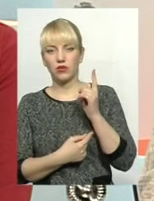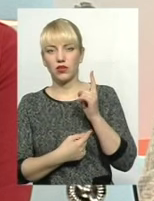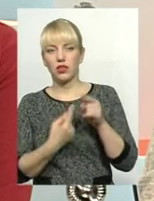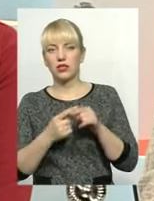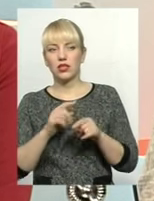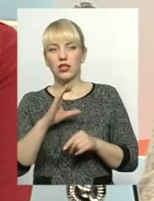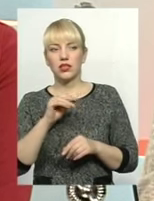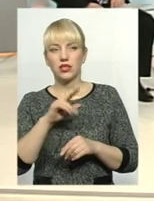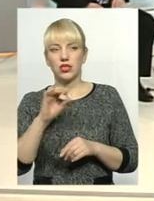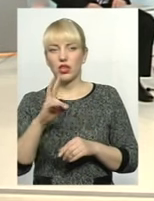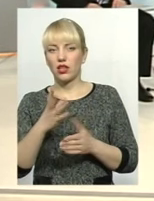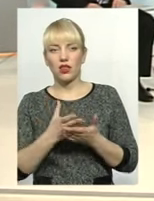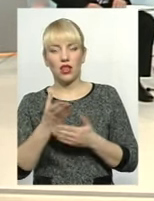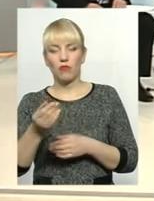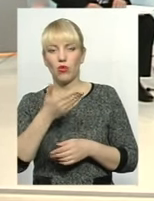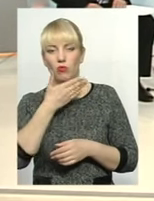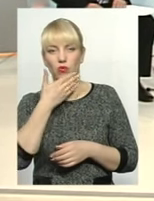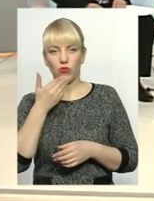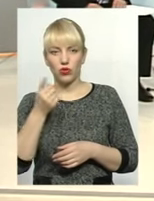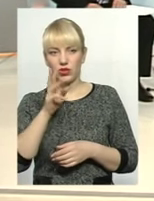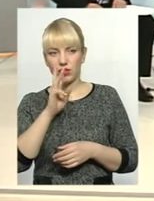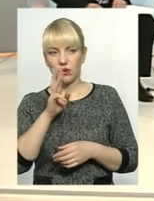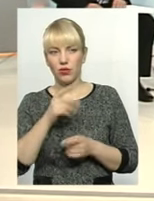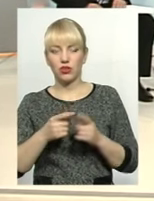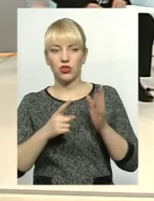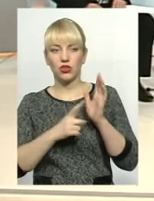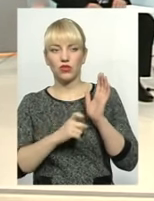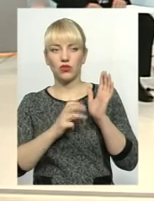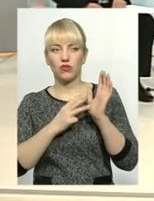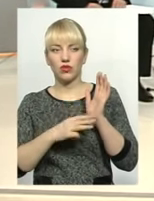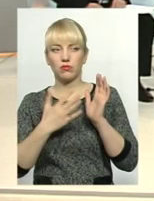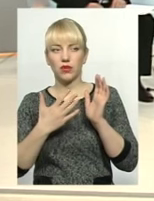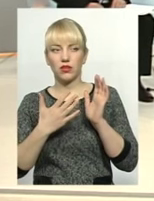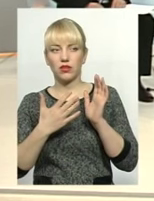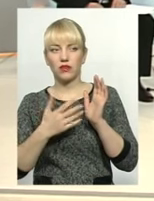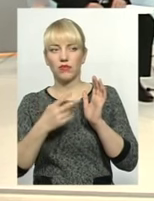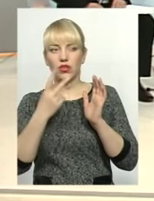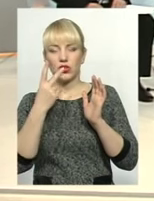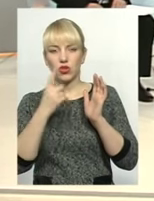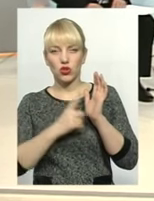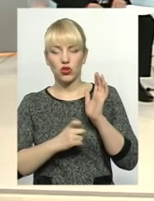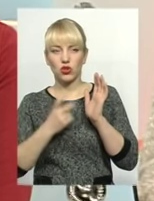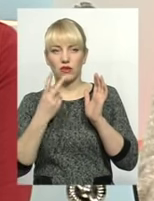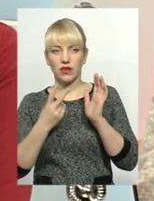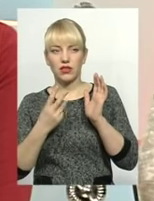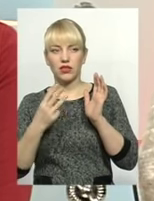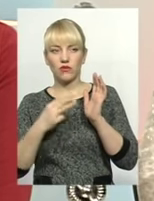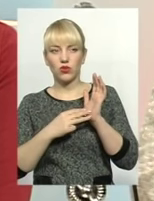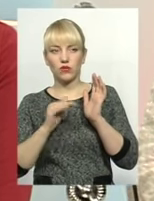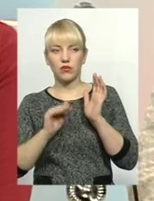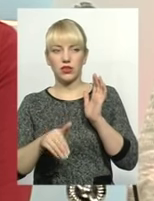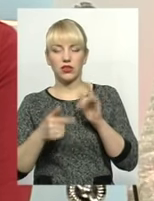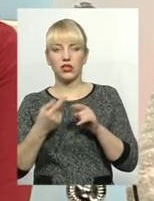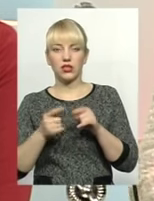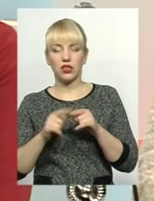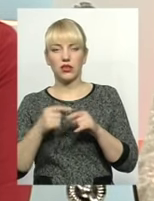січень у вас не проплата, січень не проплата, 685 тисяч. 625 тисяч. Ну, я